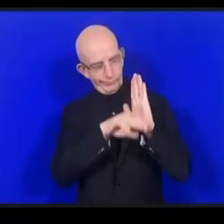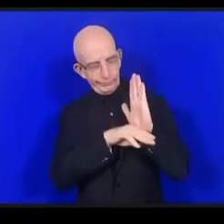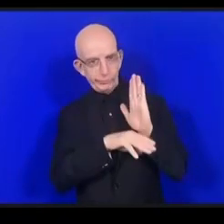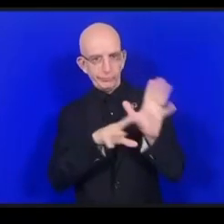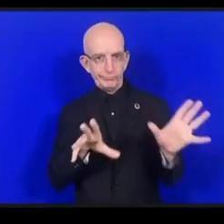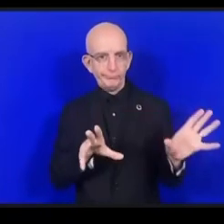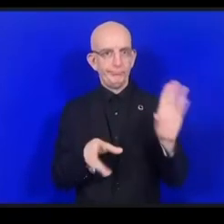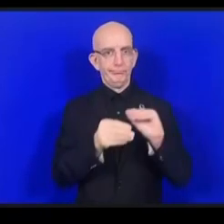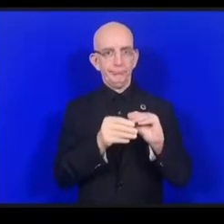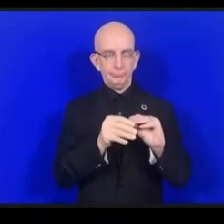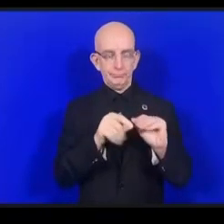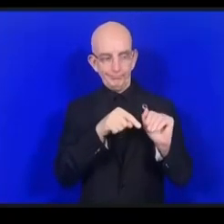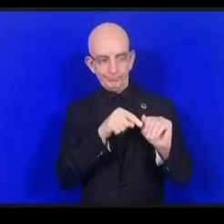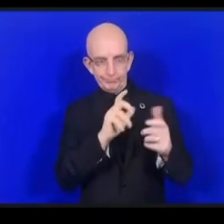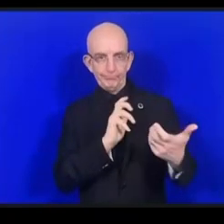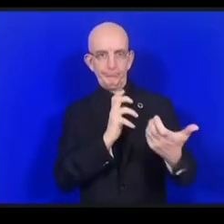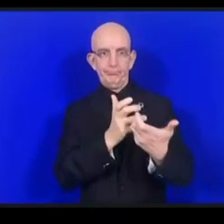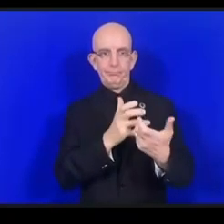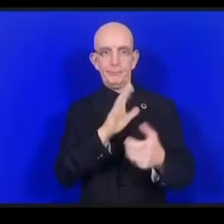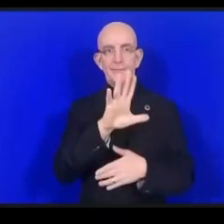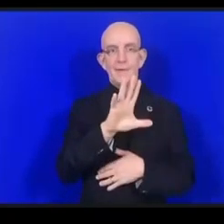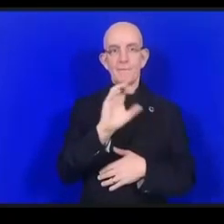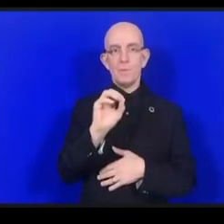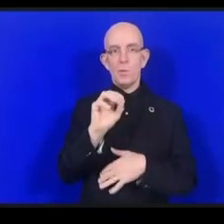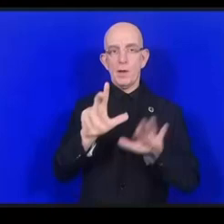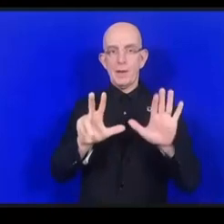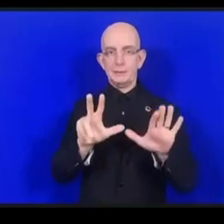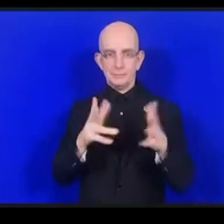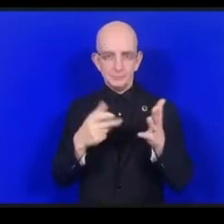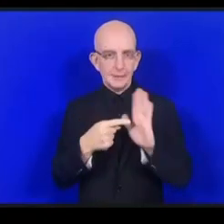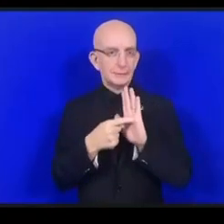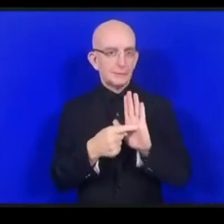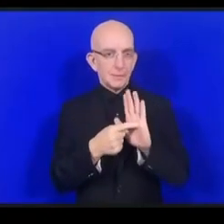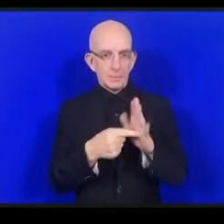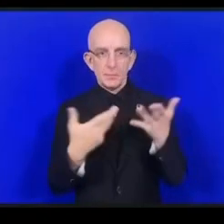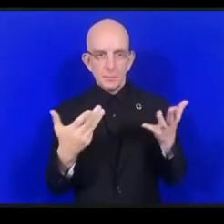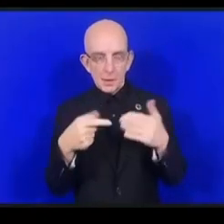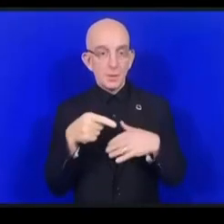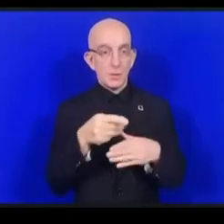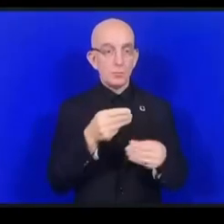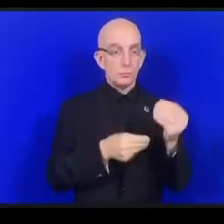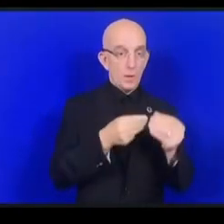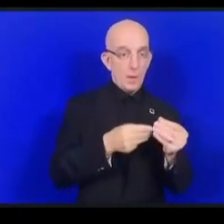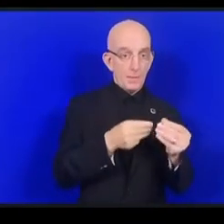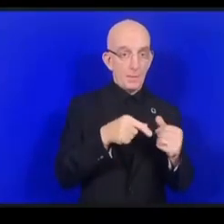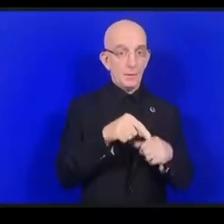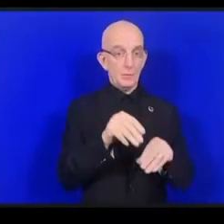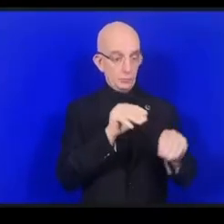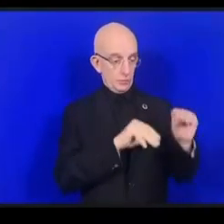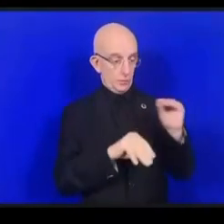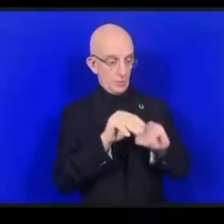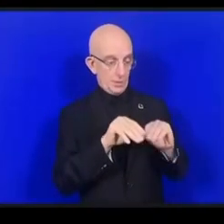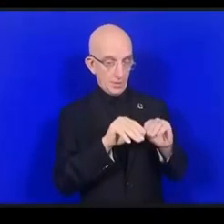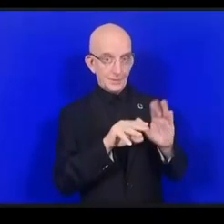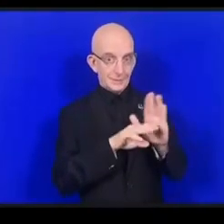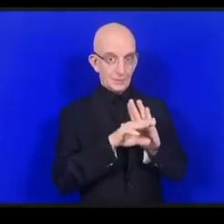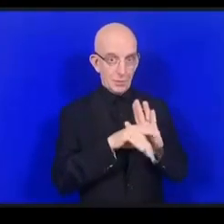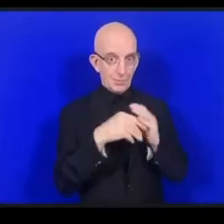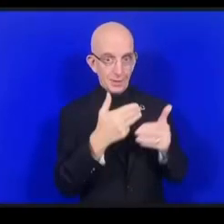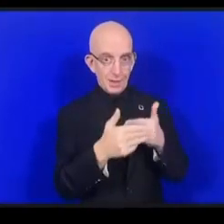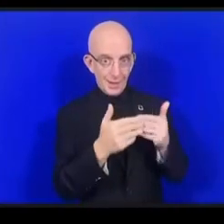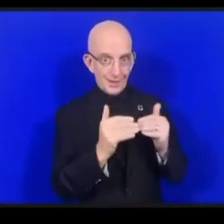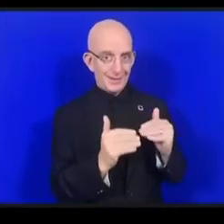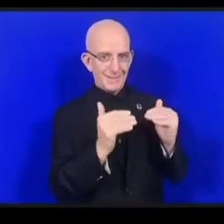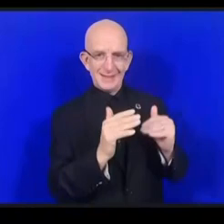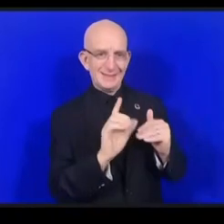مع الفصل 508 في الولايات المتحدة وهناك مثلا